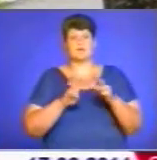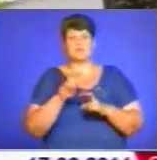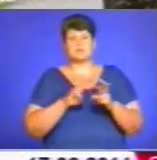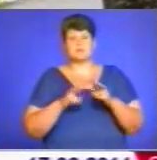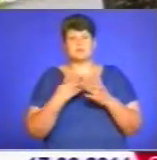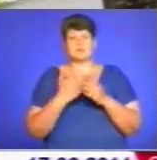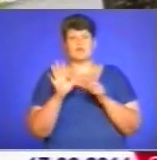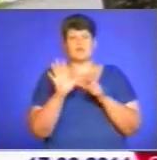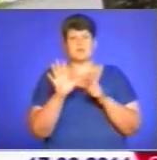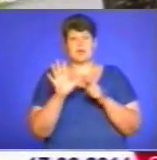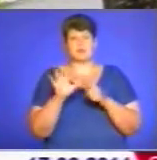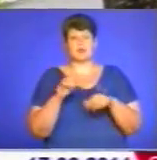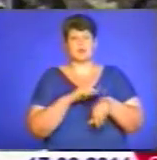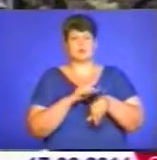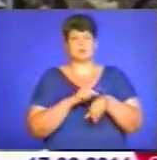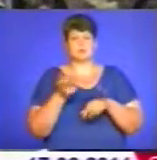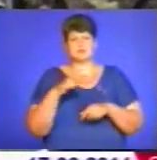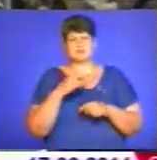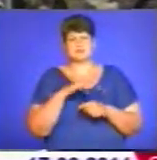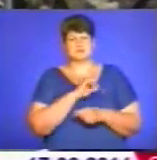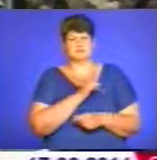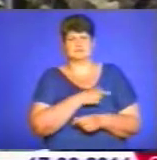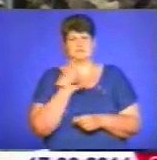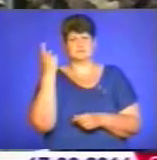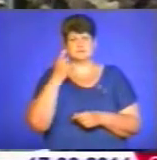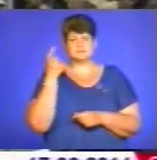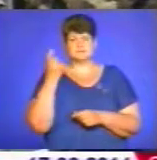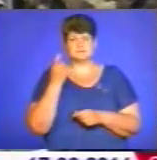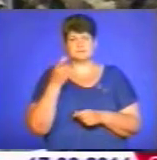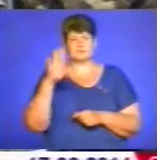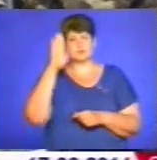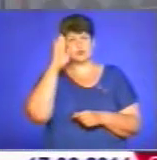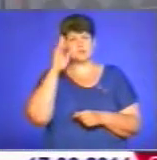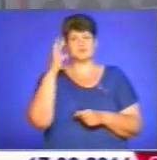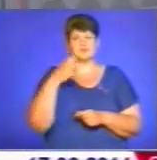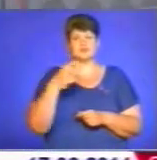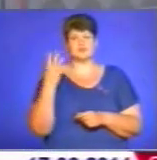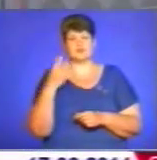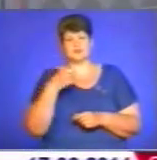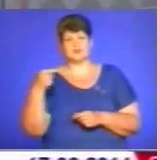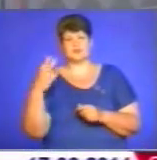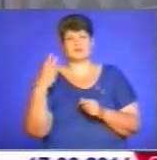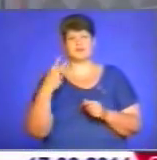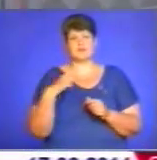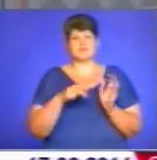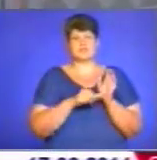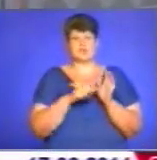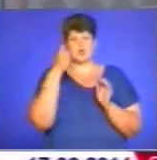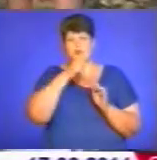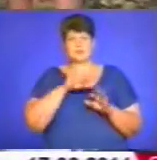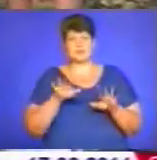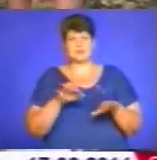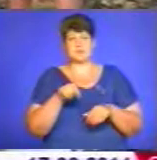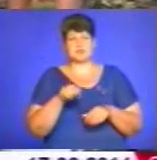п'ятої години по обіді вони прийшли в стані сильного алкогольного сп'яніння. Порубки віком від 24 до 26 років немісцеві.